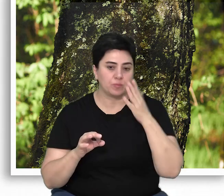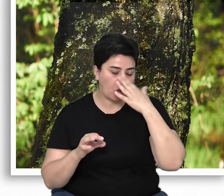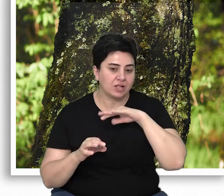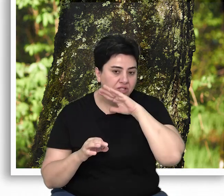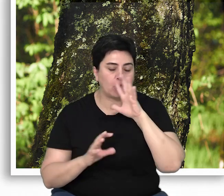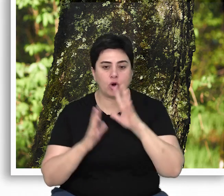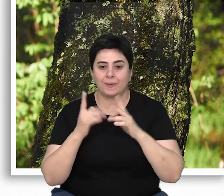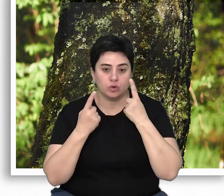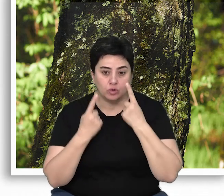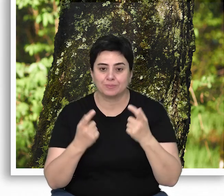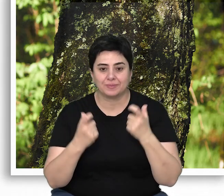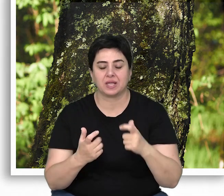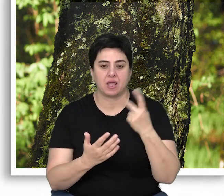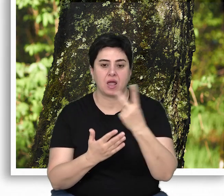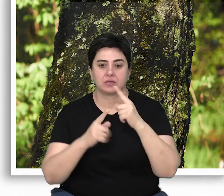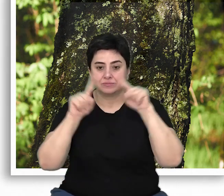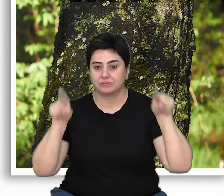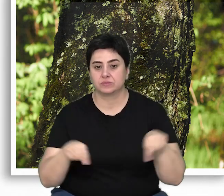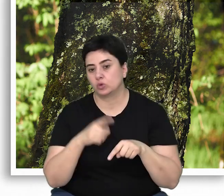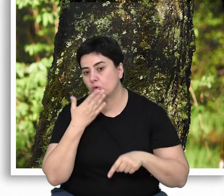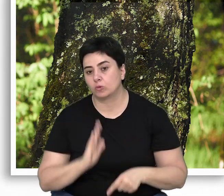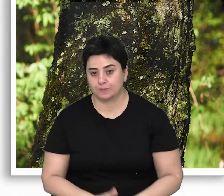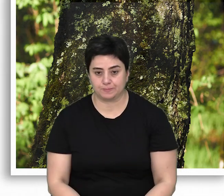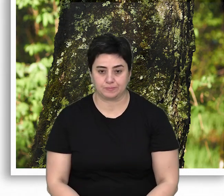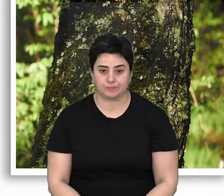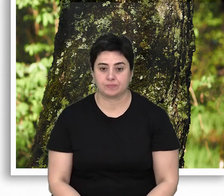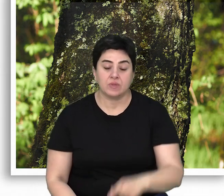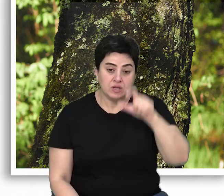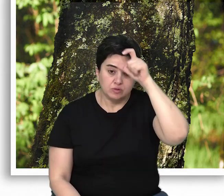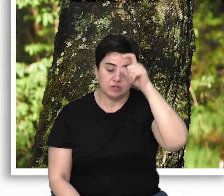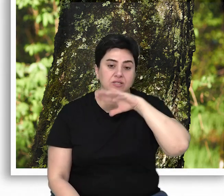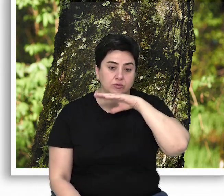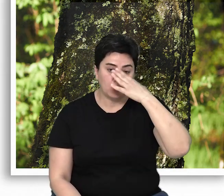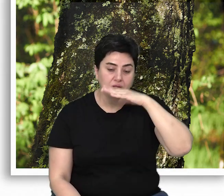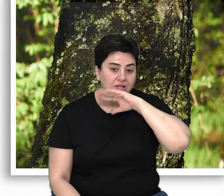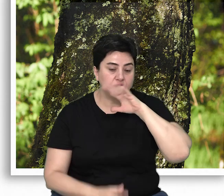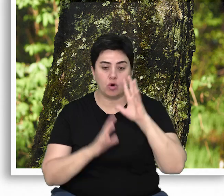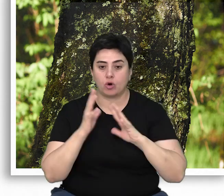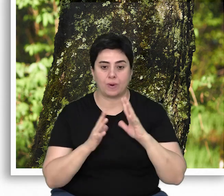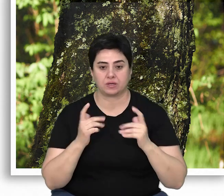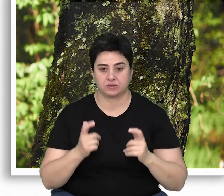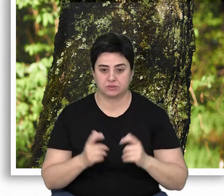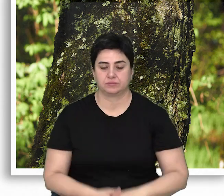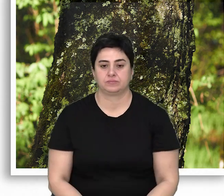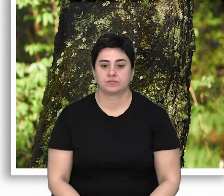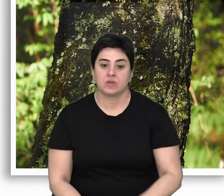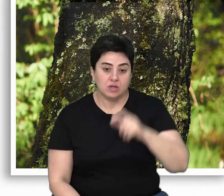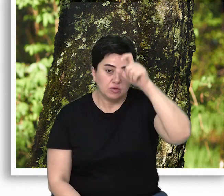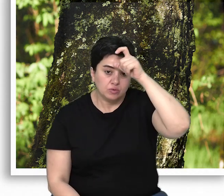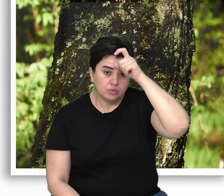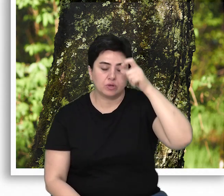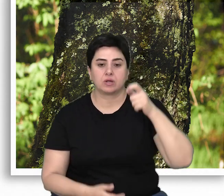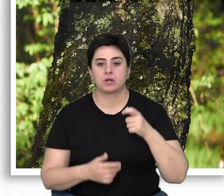henüz doğal yaşlı ormanları gösteren bir harita yoktur. Ülkemizde doğal yaşlı ormanlar Ülkemizde